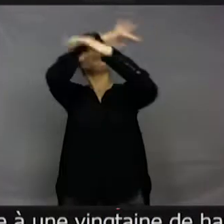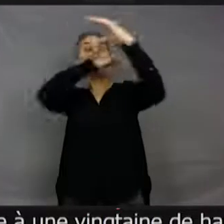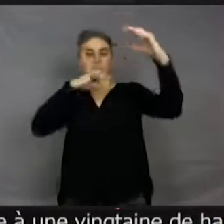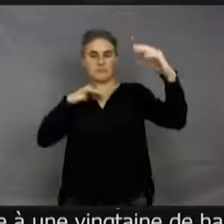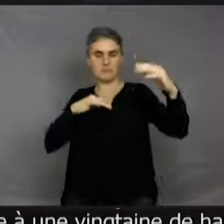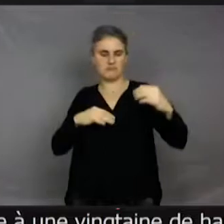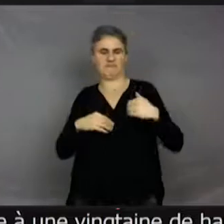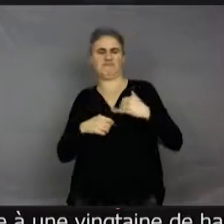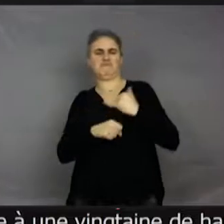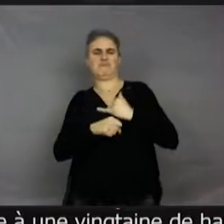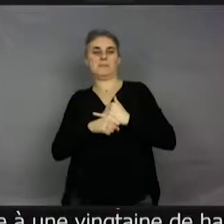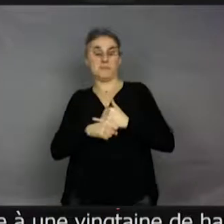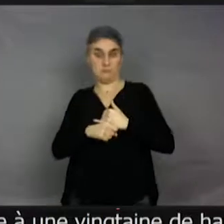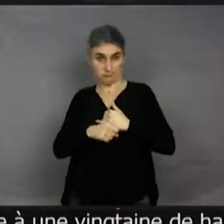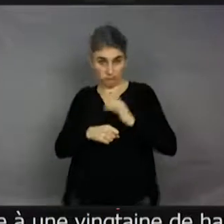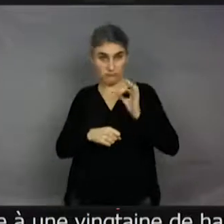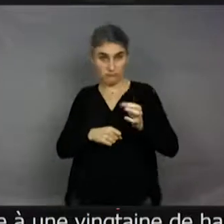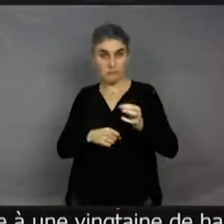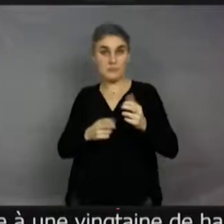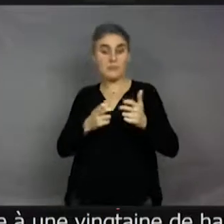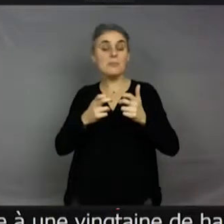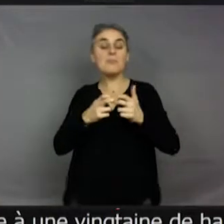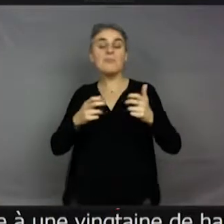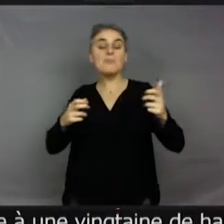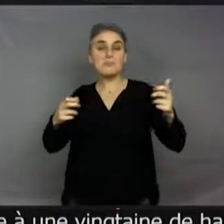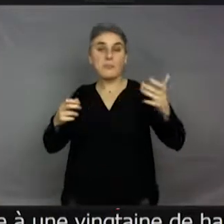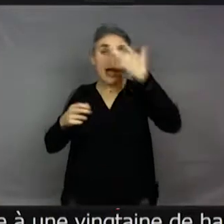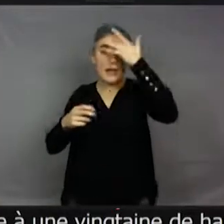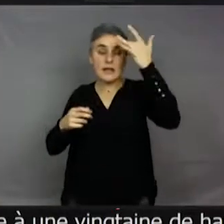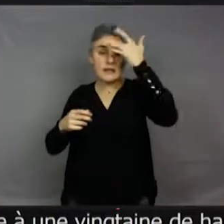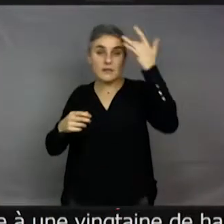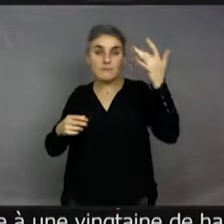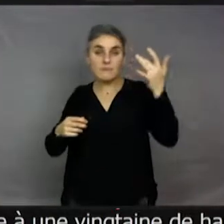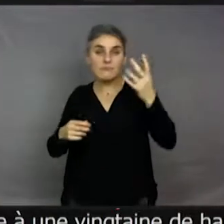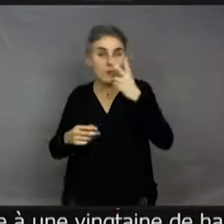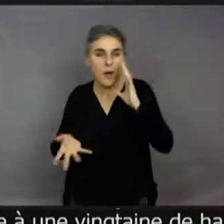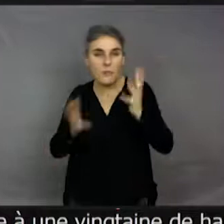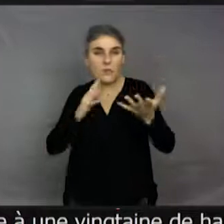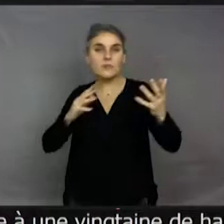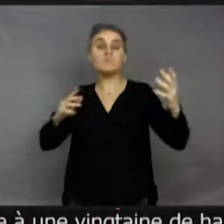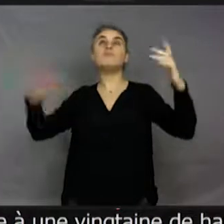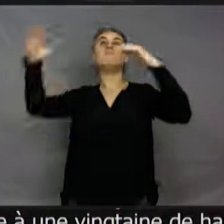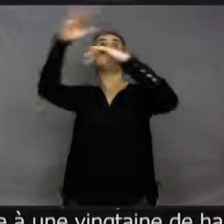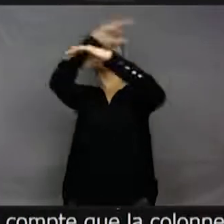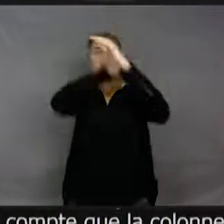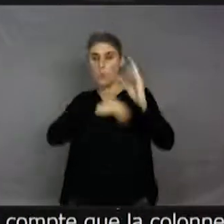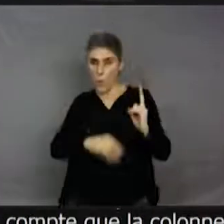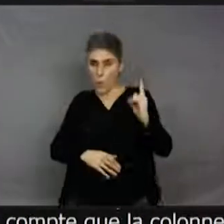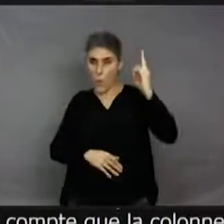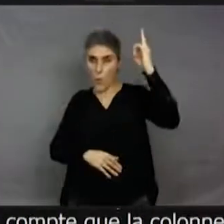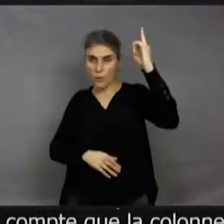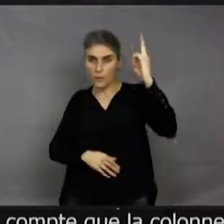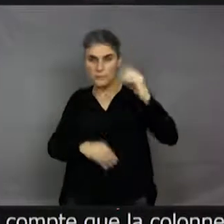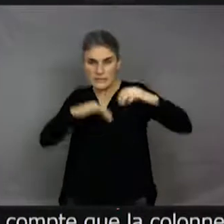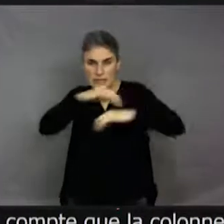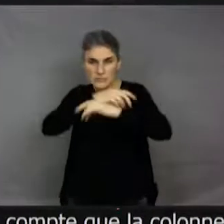la colonne d'air que vous avez au-dessus de vous l'été, il y a des milliards d'insectes qui passent. Alors, je ne parle pas de ceux des guêpes ou des mouches qui passent